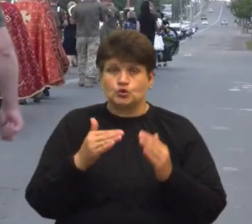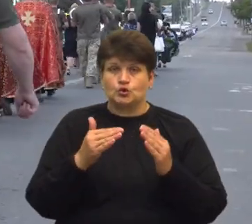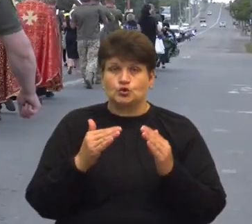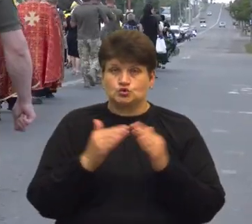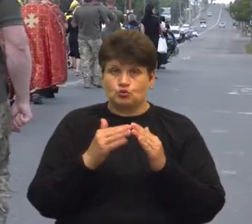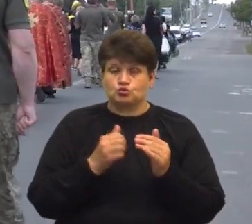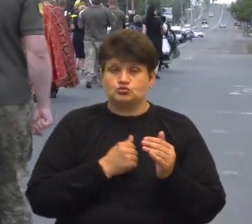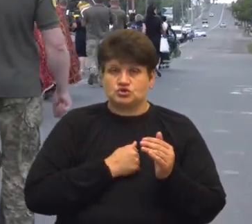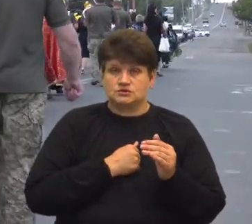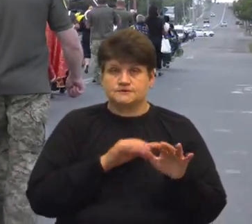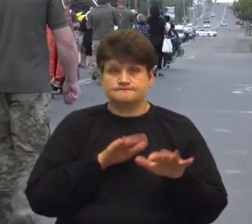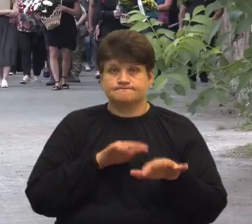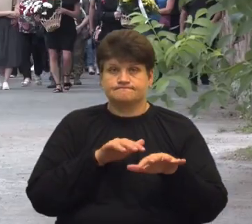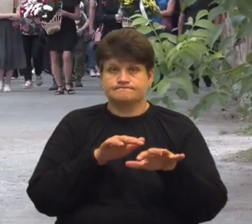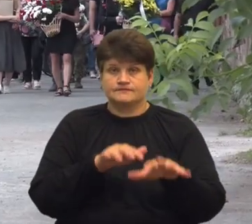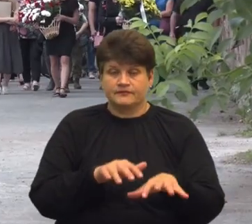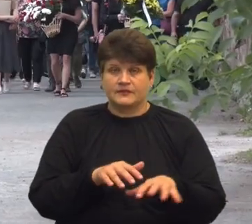прямує на Миколонецьке кладовище.